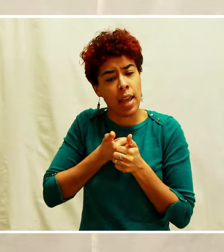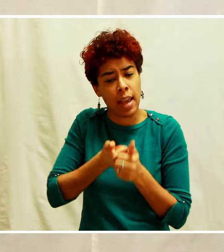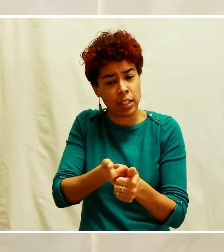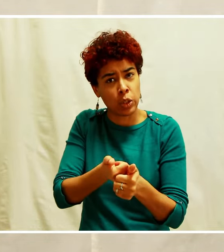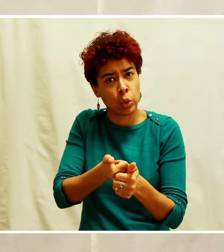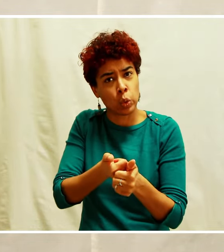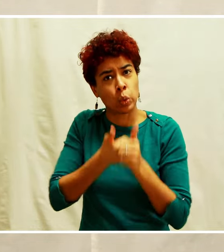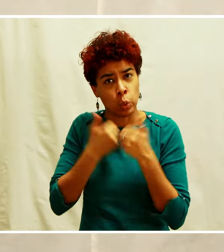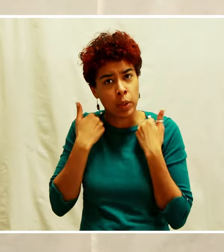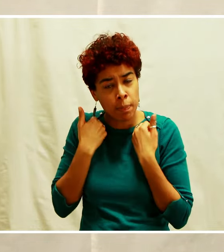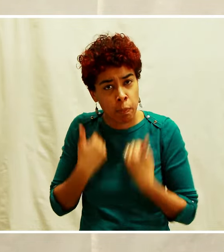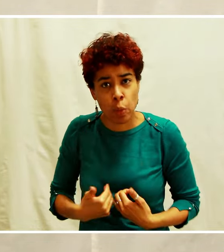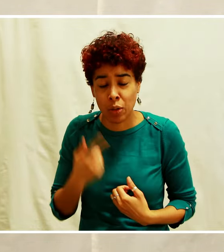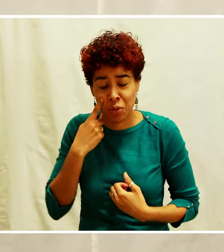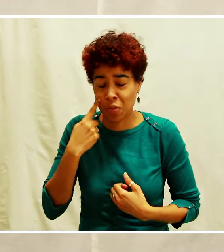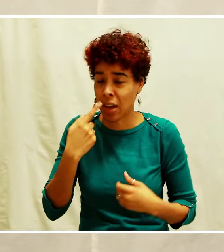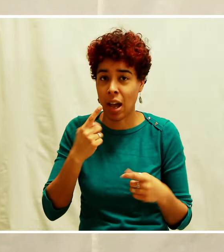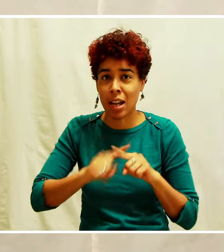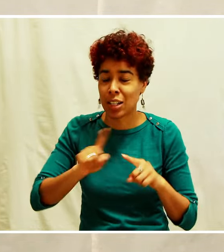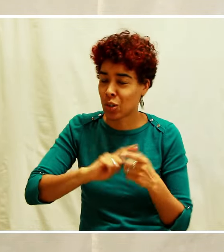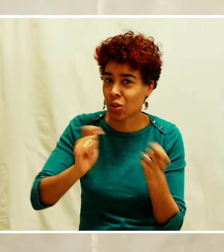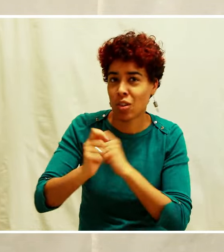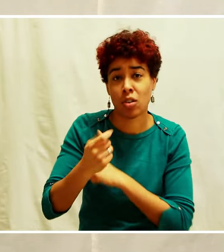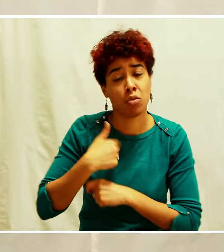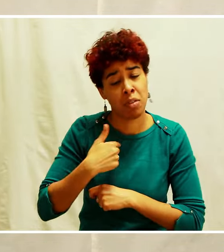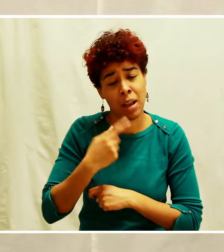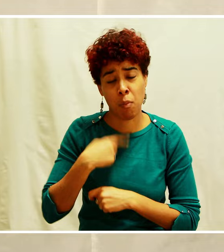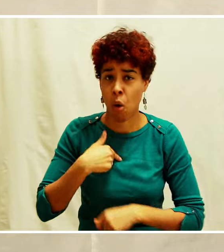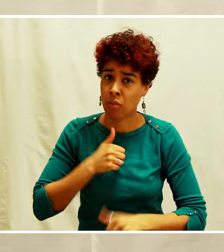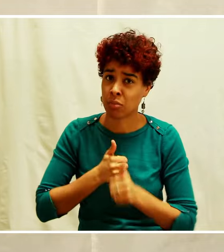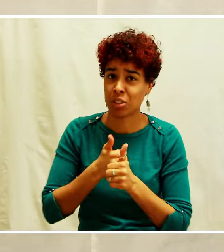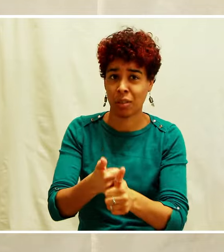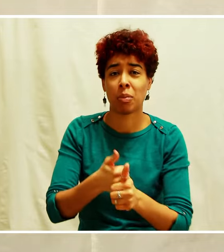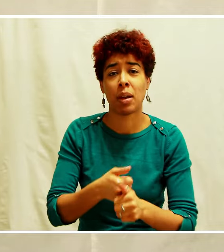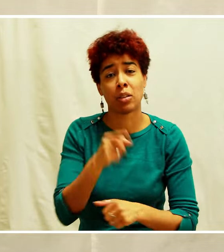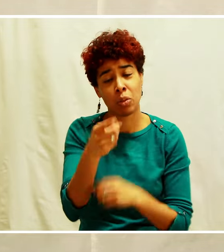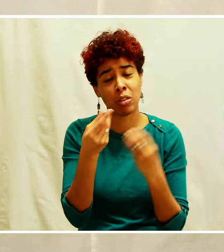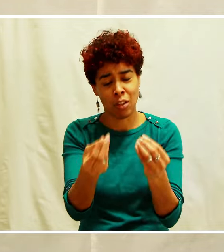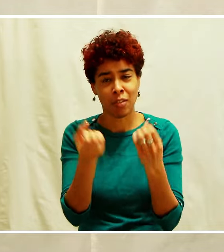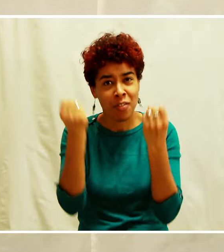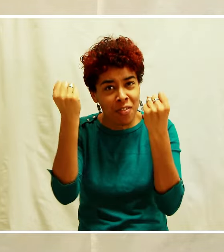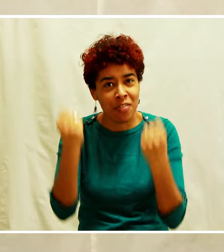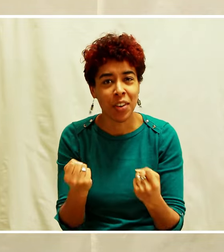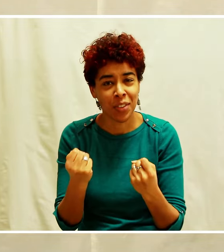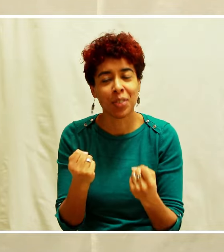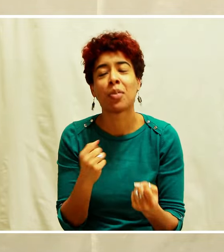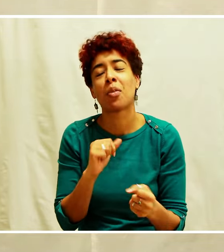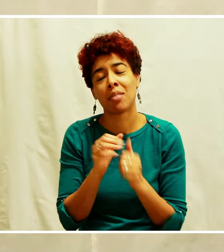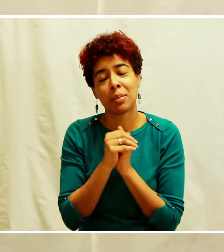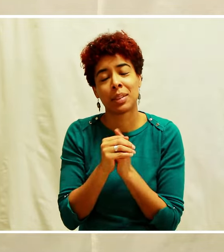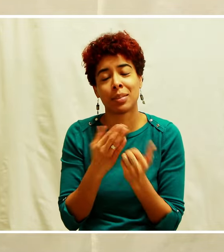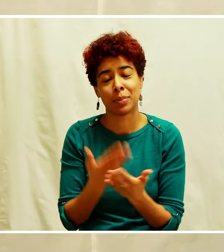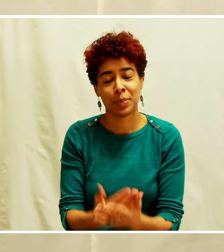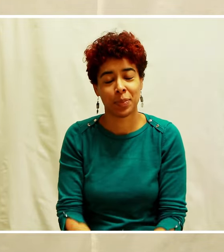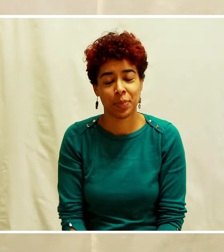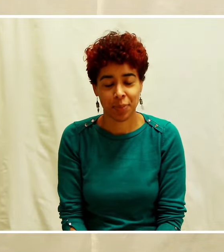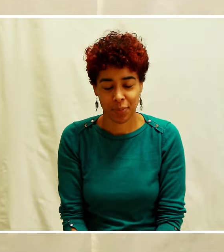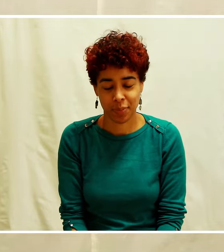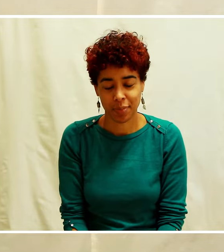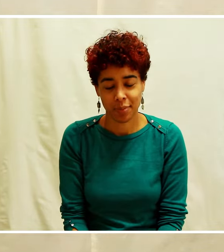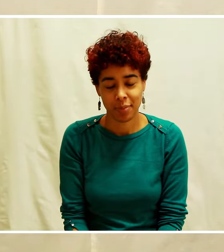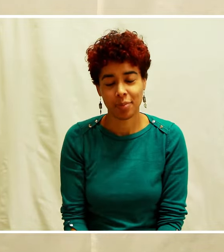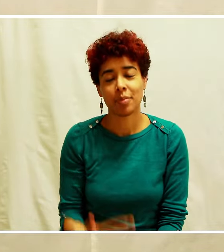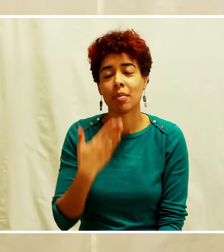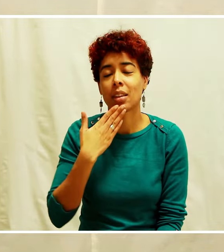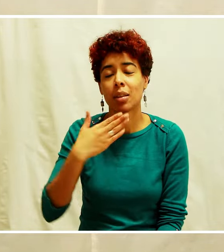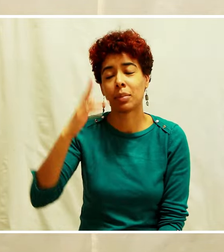tu vas voir comment les choses vont changer. Je t'accompagne. Alors que tu sois fortifié aujourd'hui. Et on va prier dans ce sens-là. Merci